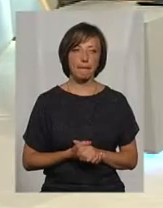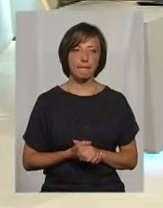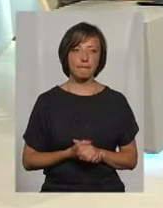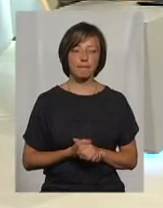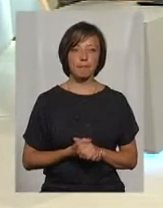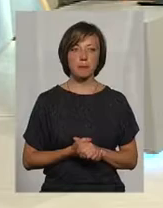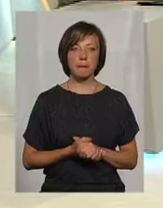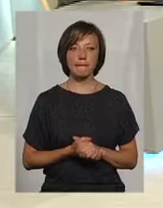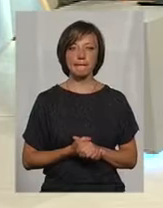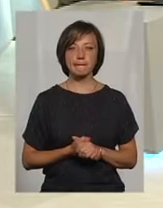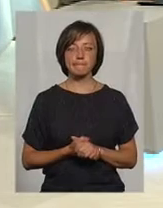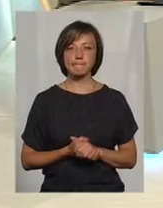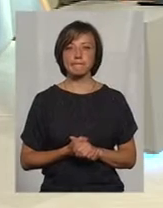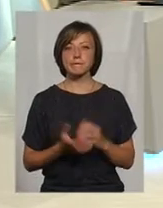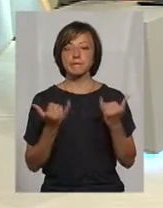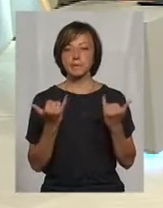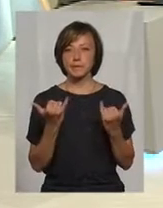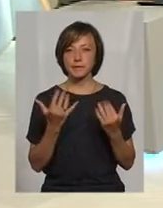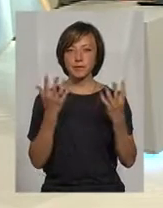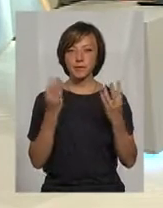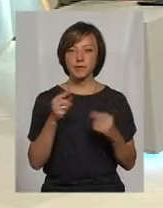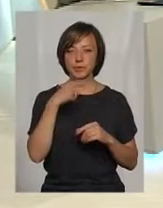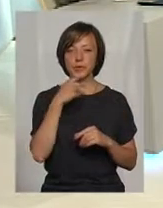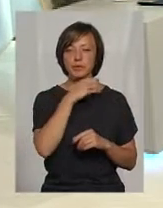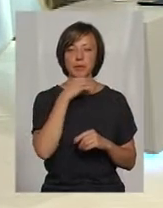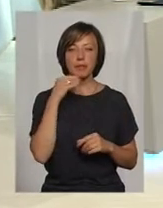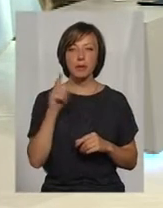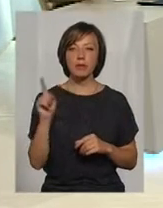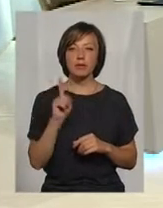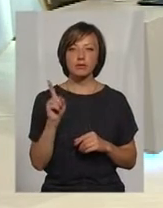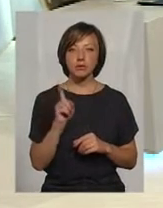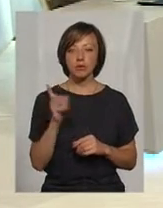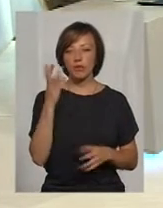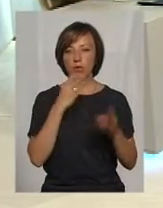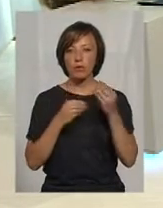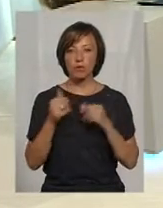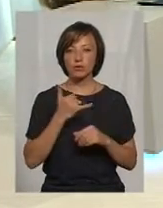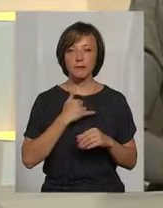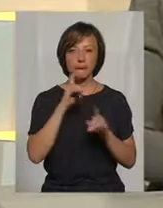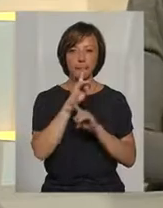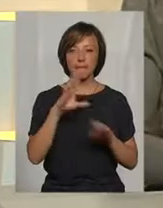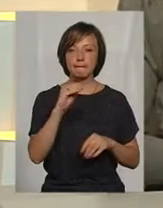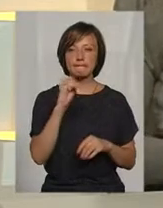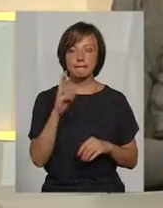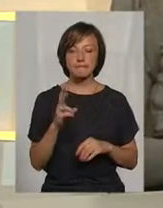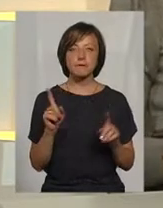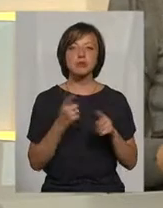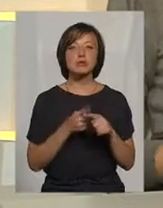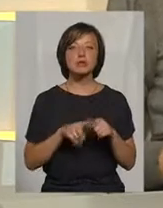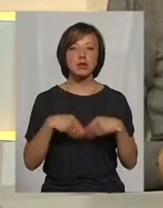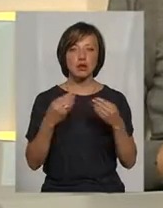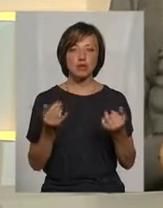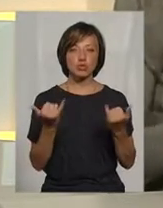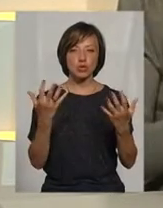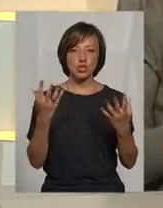ласка, пане Юрію, на сьогоднішній день ми говоримо багато про те, що формально в нас вже не буде жеків. Але що це дасть на